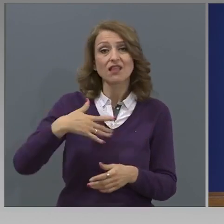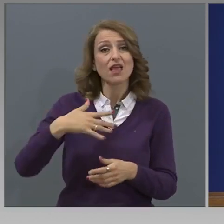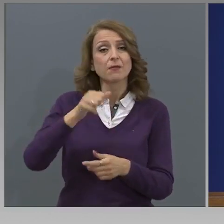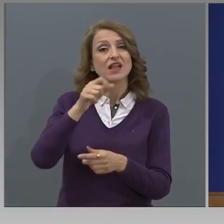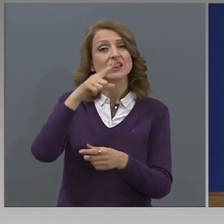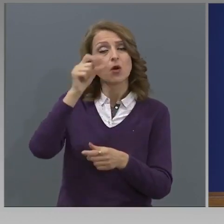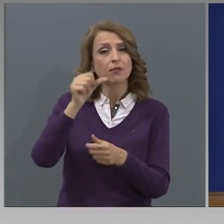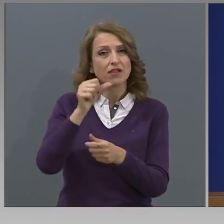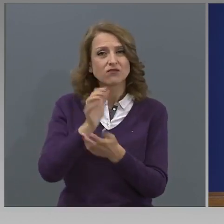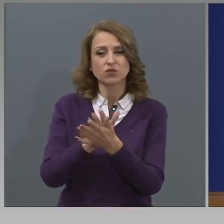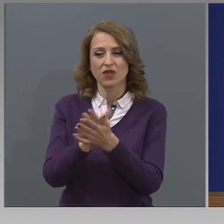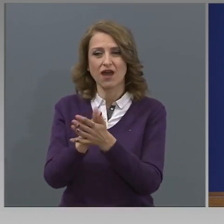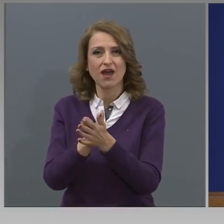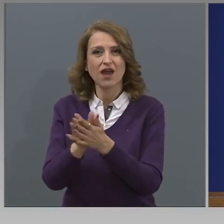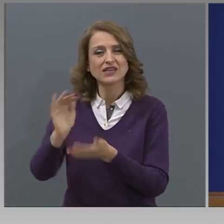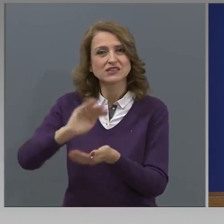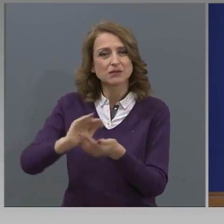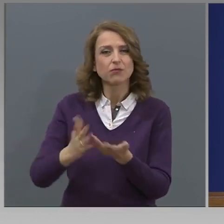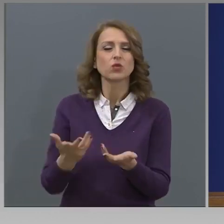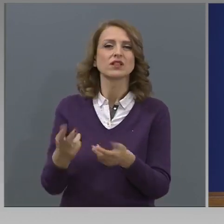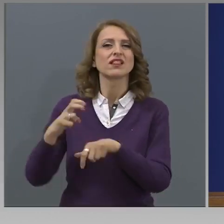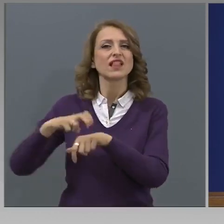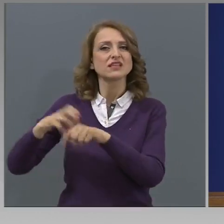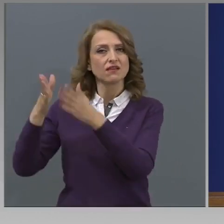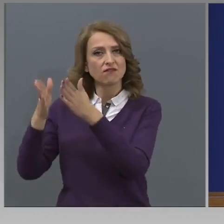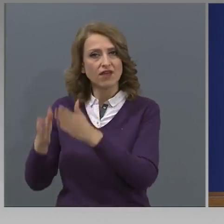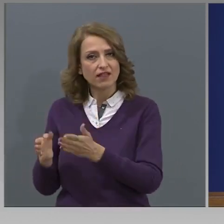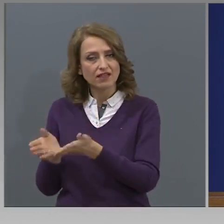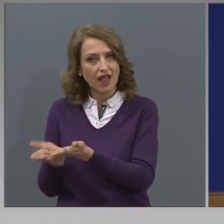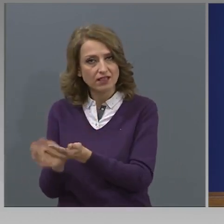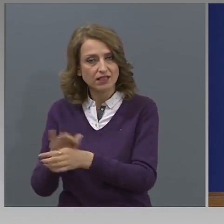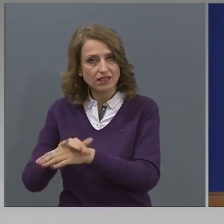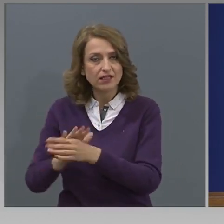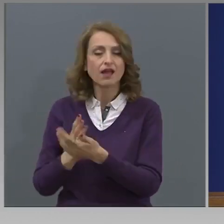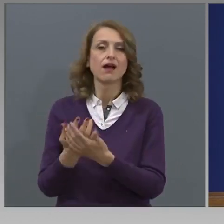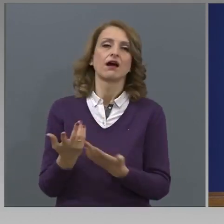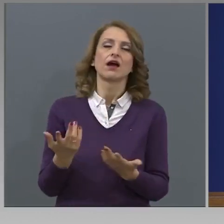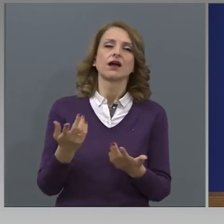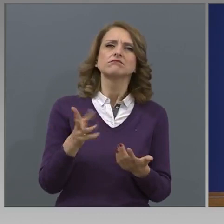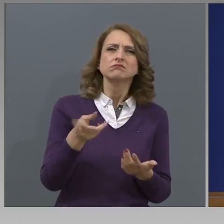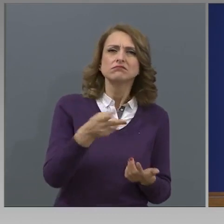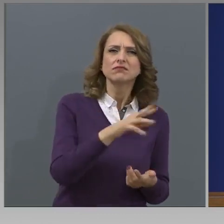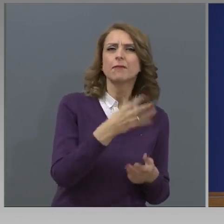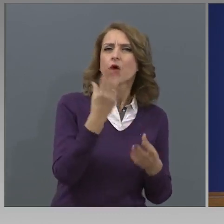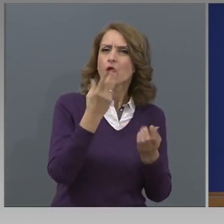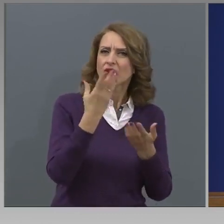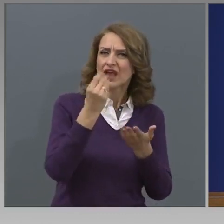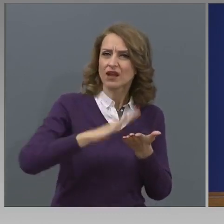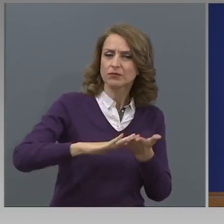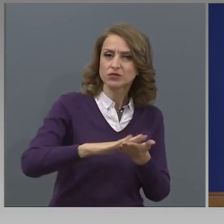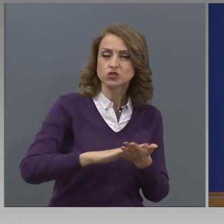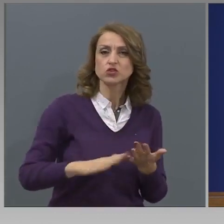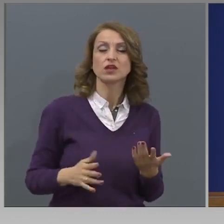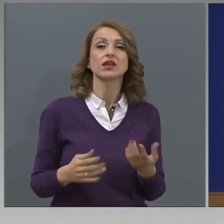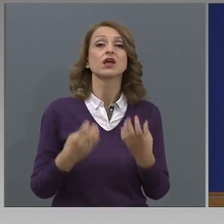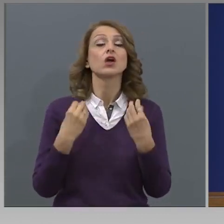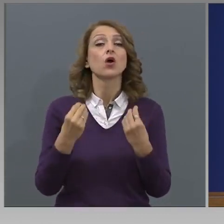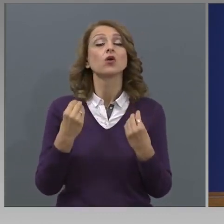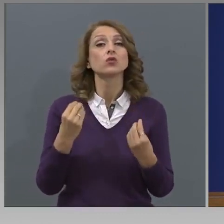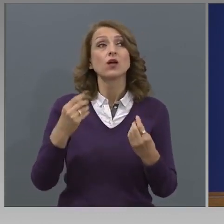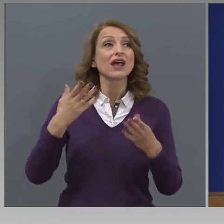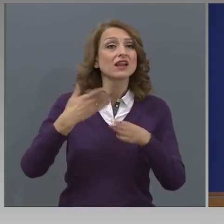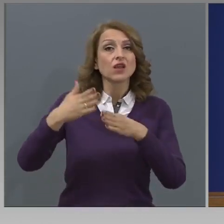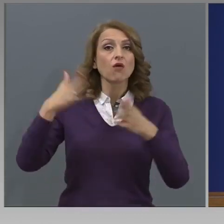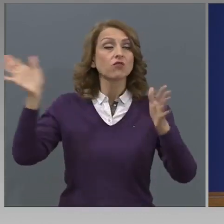миещи препарати, кърпишки за еднократна употреба, дезинфектанти и други. Осигуряване на добра респираторна хигиена, чрез редовно